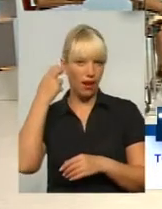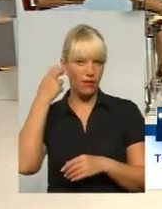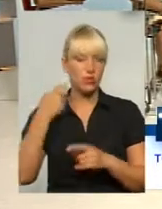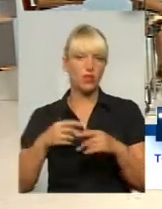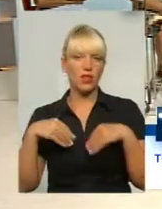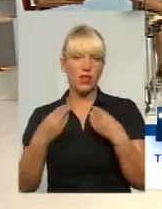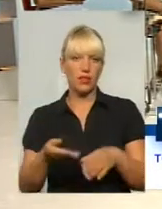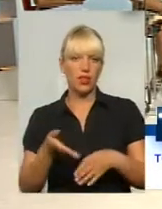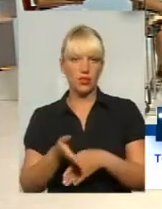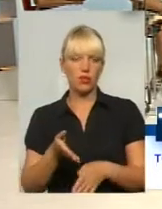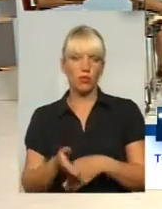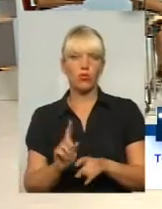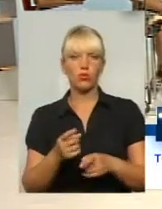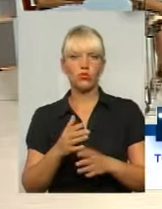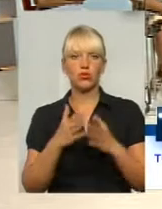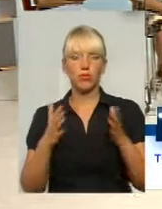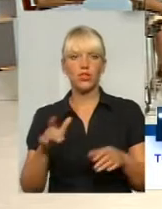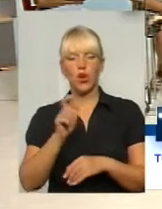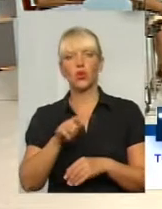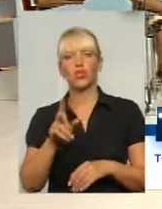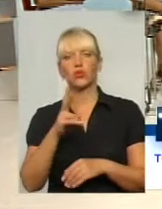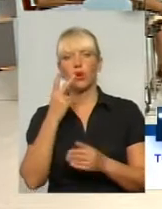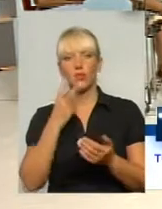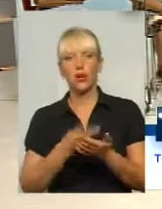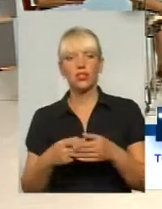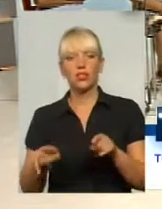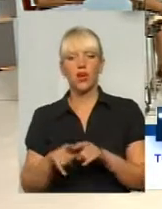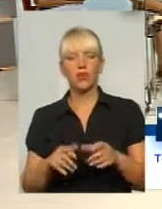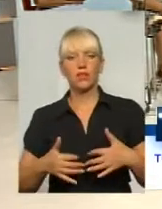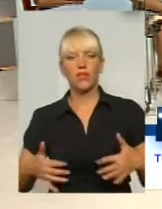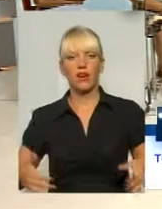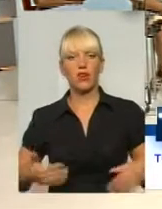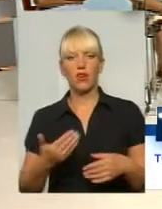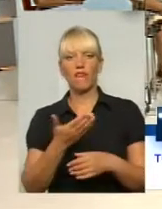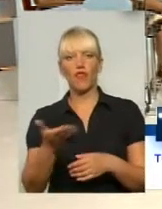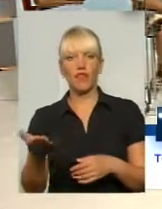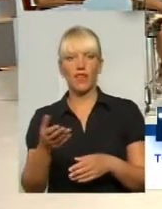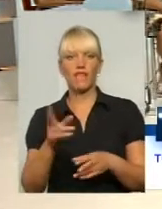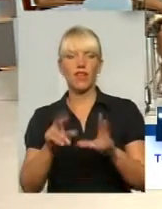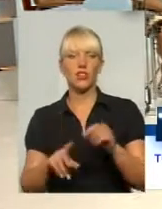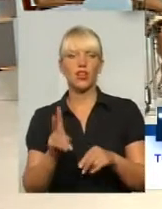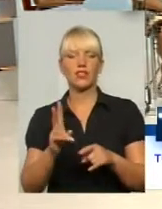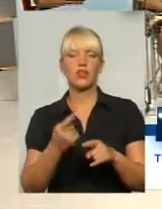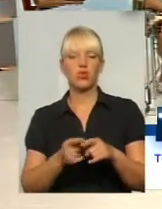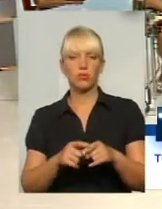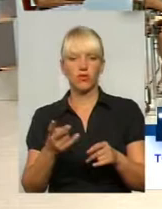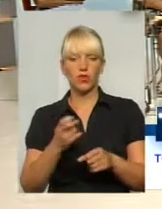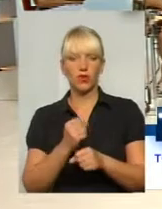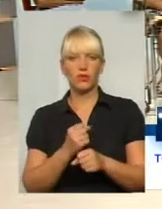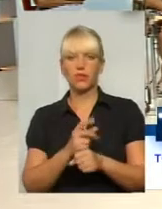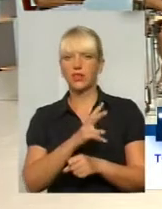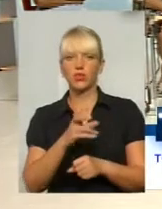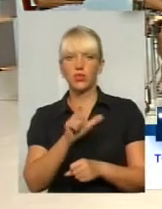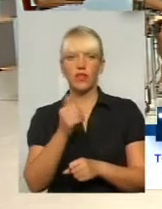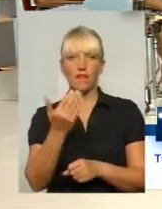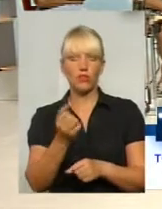посильну допомогу. Тому що більшість людей, які бачать таку дорив, вони вважають, що це має робити хтось. Ніхто за вас робити